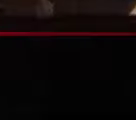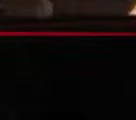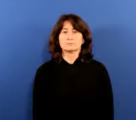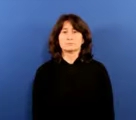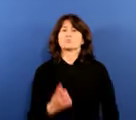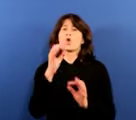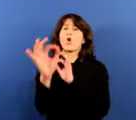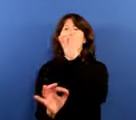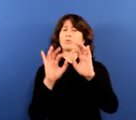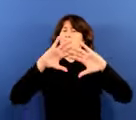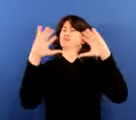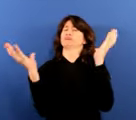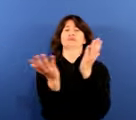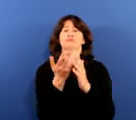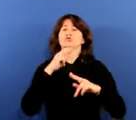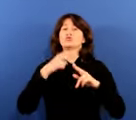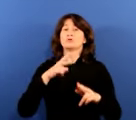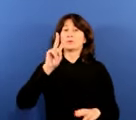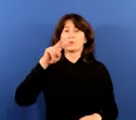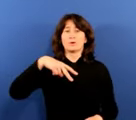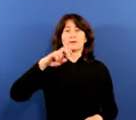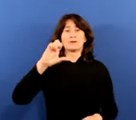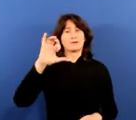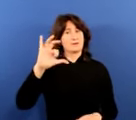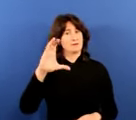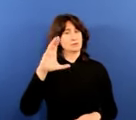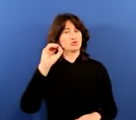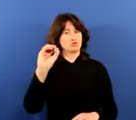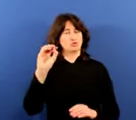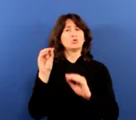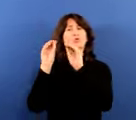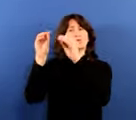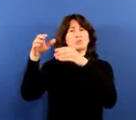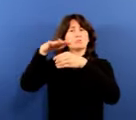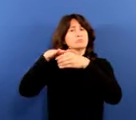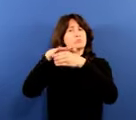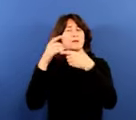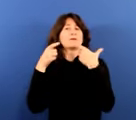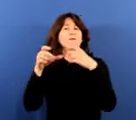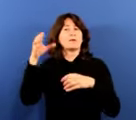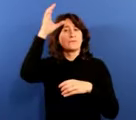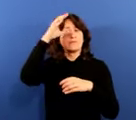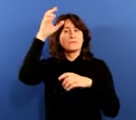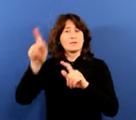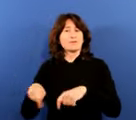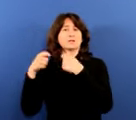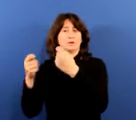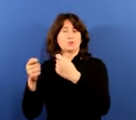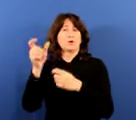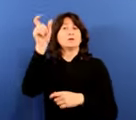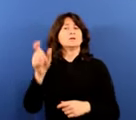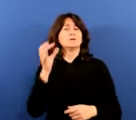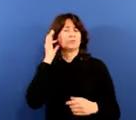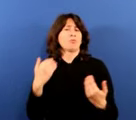Bizkiko aldunagusi Jose Luis Bilbao karrere egin dio UNESCO-ren natur zentzatako zuzendari ordenagusi Gretzen Kalonji Andreari, ura Bilbao ondela